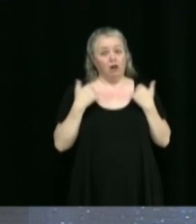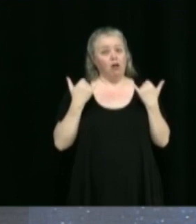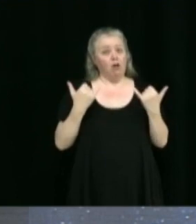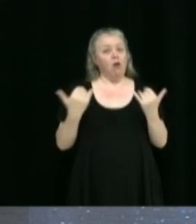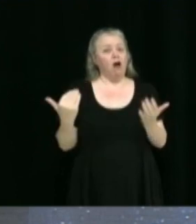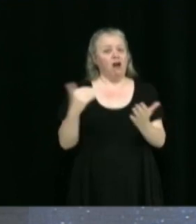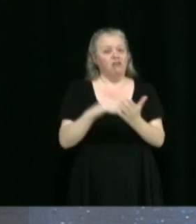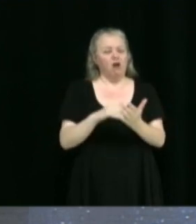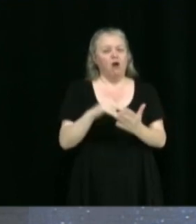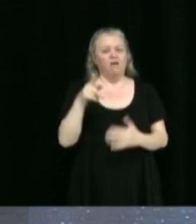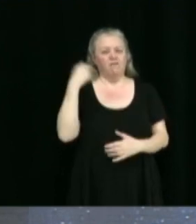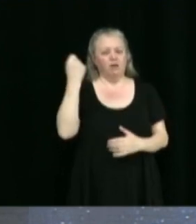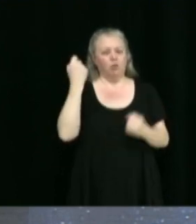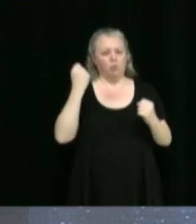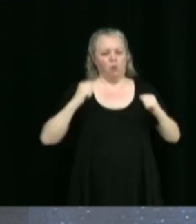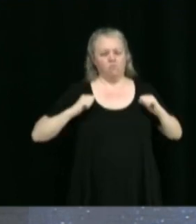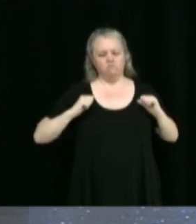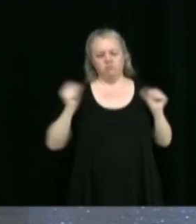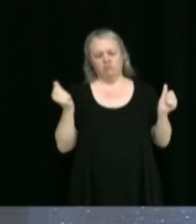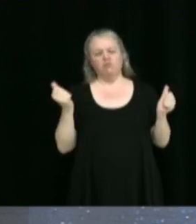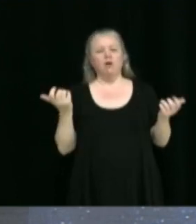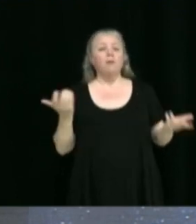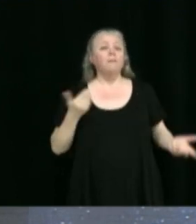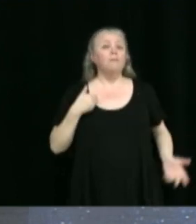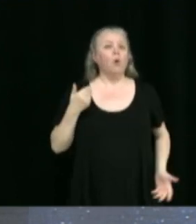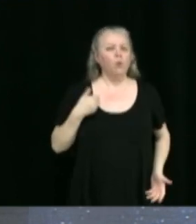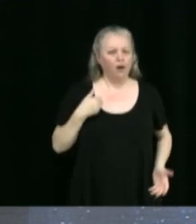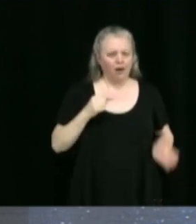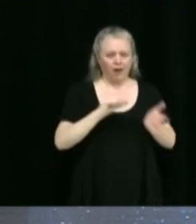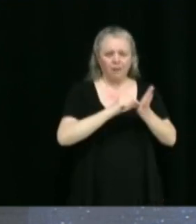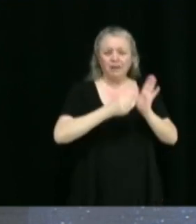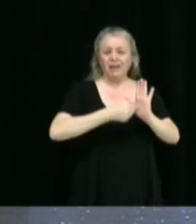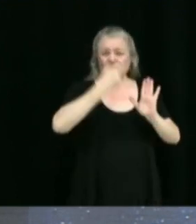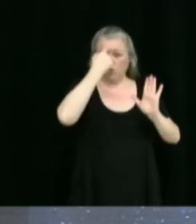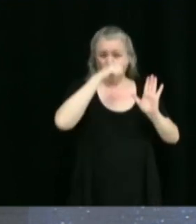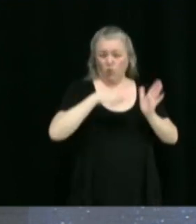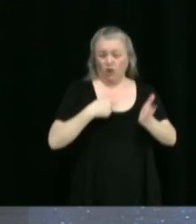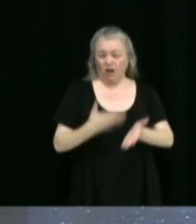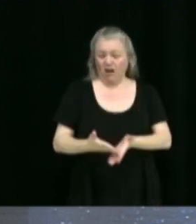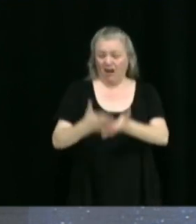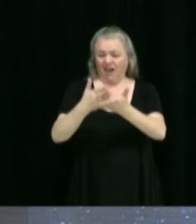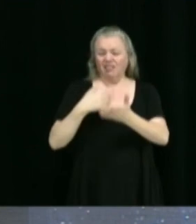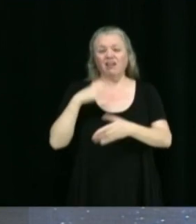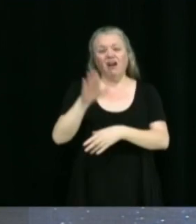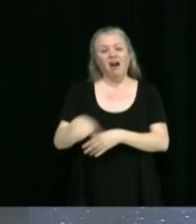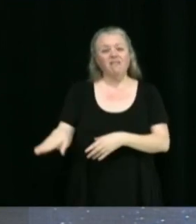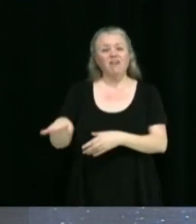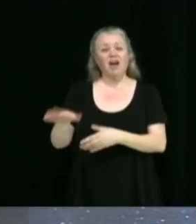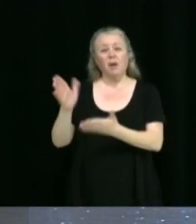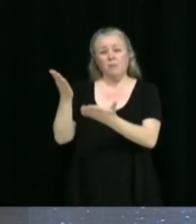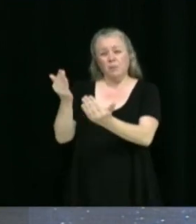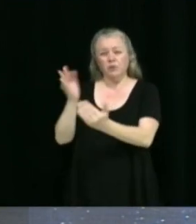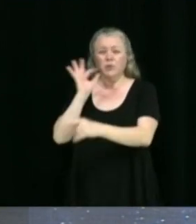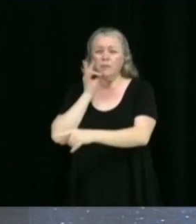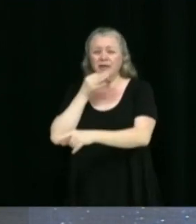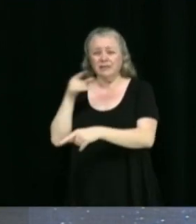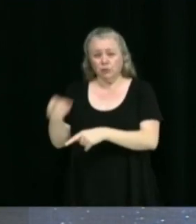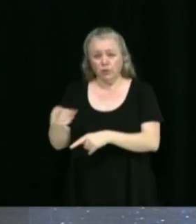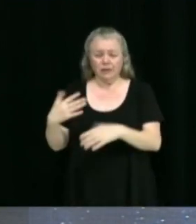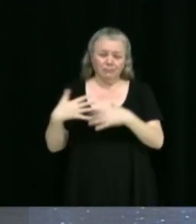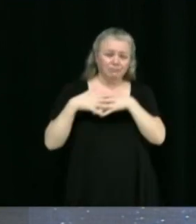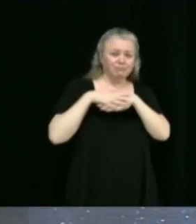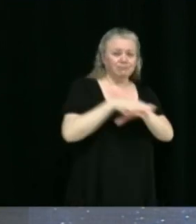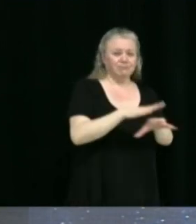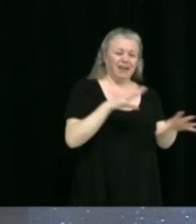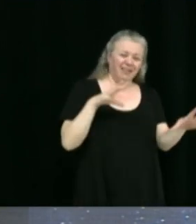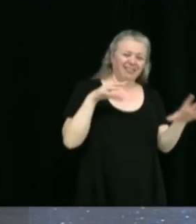bretelles en commun en québécois sur l'application pour l'intégration des enfants aux besoins particuliers dans les camps de jour qui a été développé par nos équipes à Victoriaville et